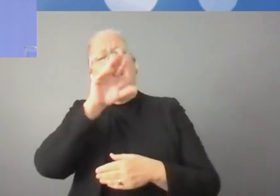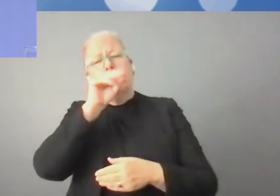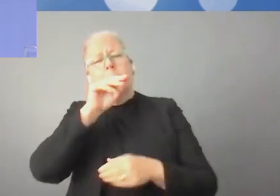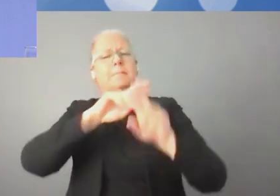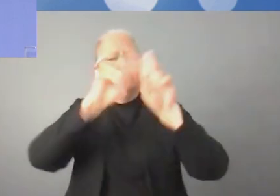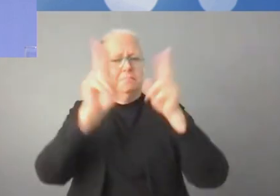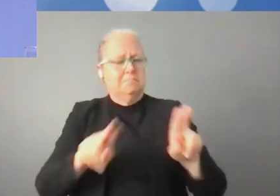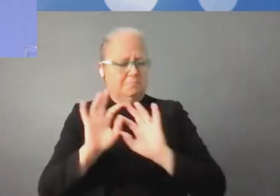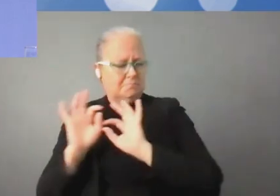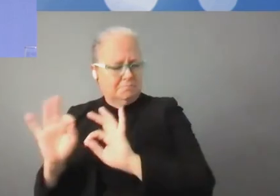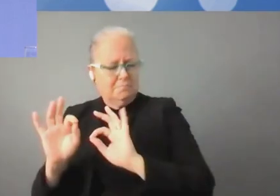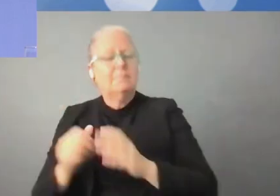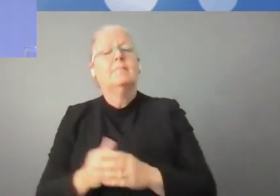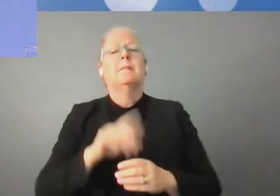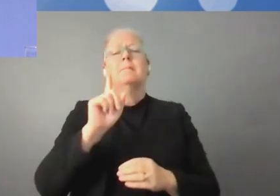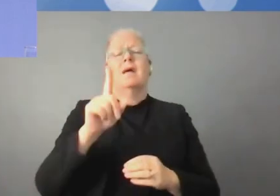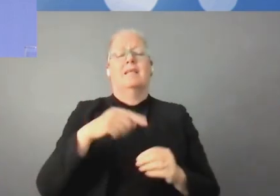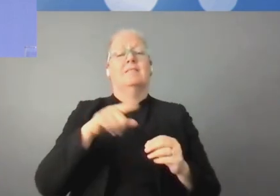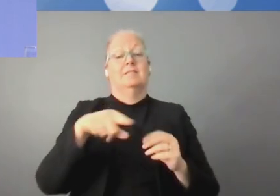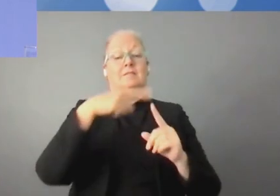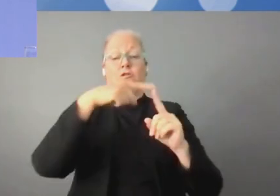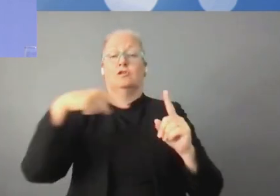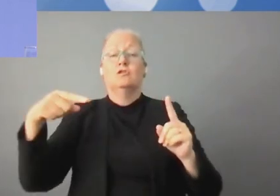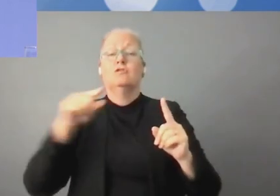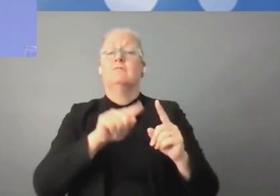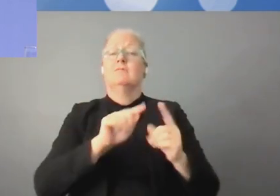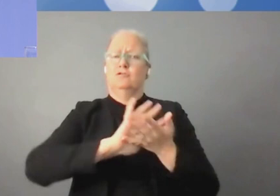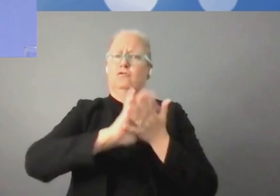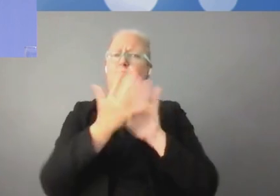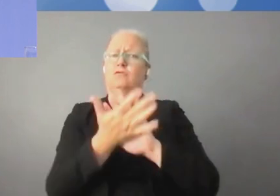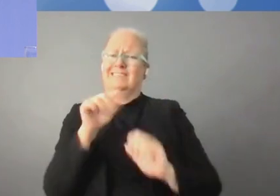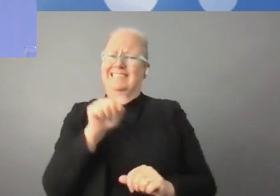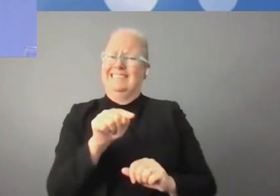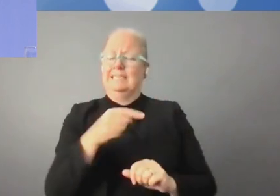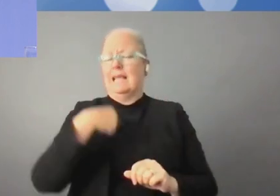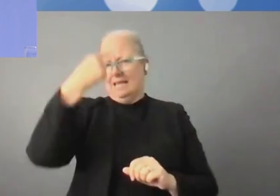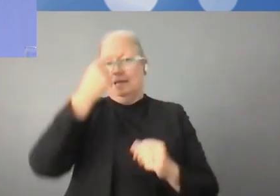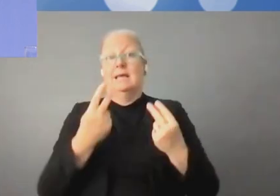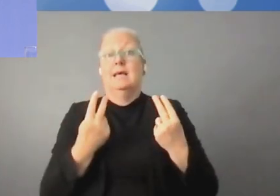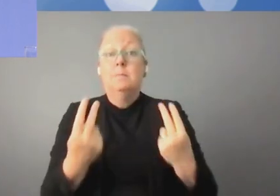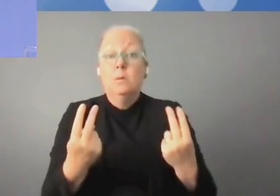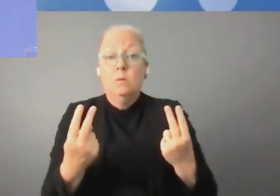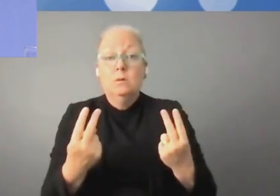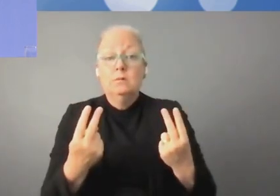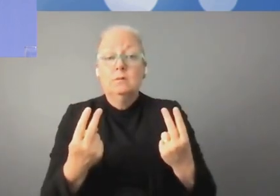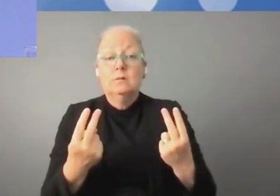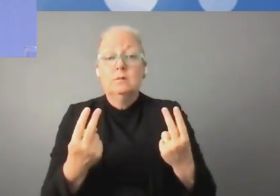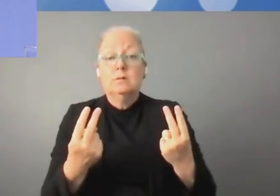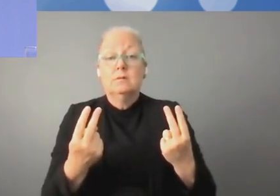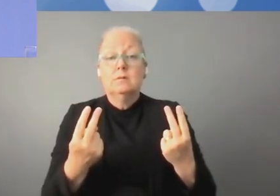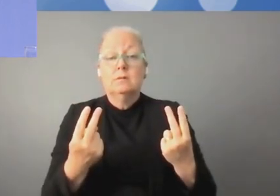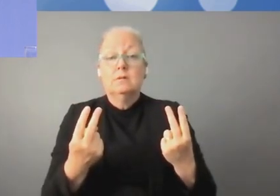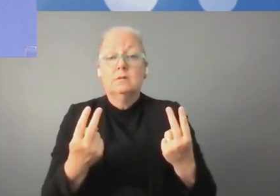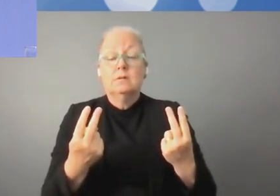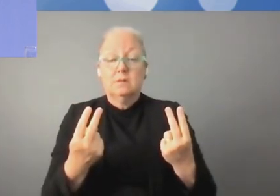pensée, son imaginaire, sa culture, et que nous entrions avec toutes nos valeurs et toute notre